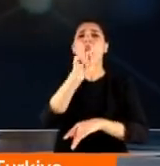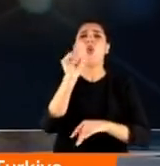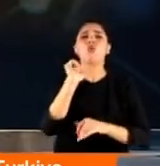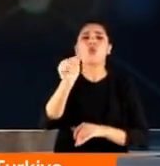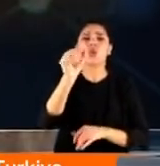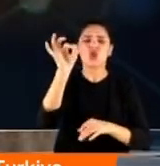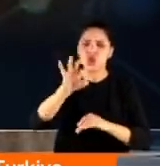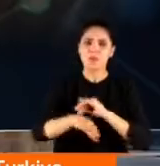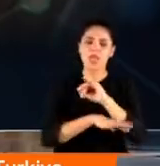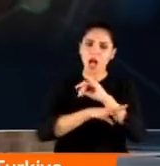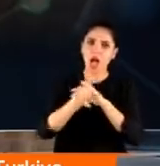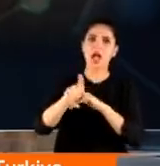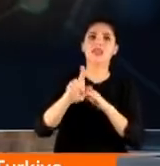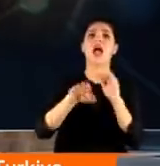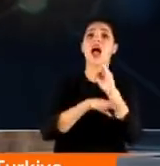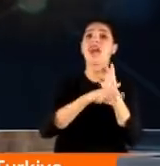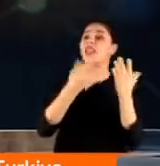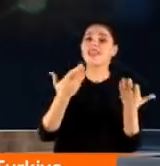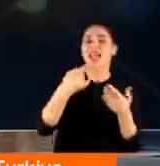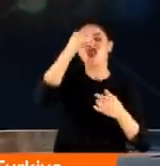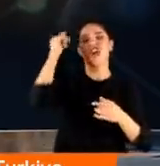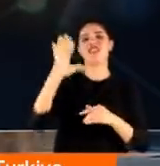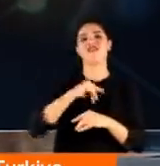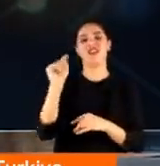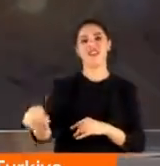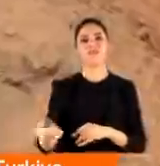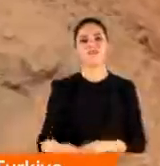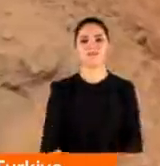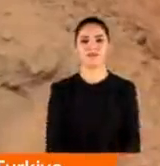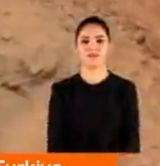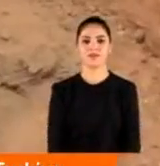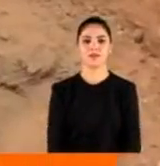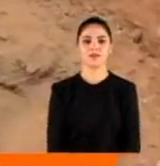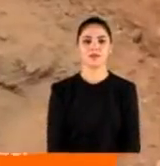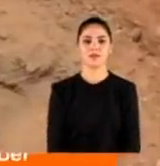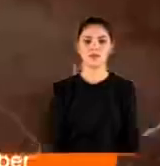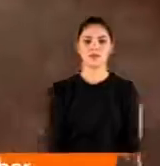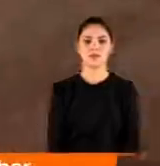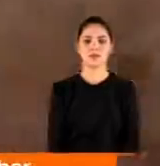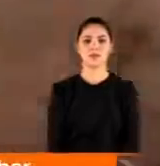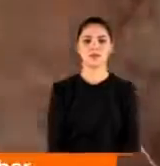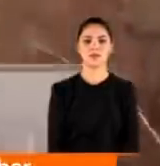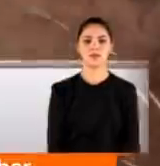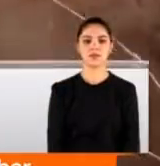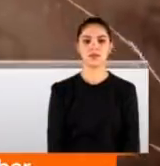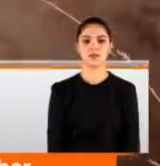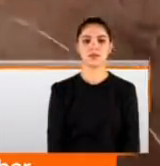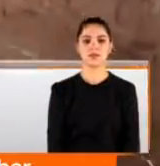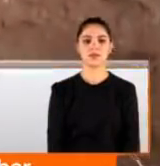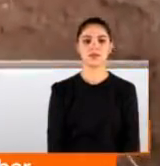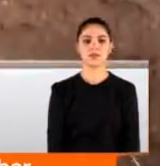Şu an hayatta. Hayatta tutansa elbette ki şans. Gördüm burada işte buradan geçerken. Çukurda kaç günlerdir?